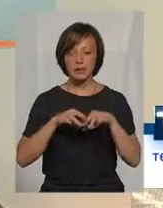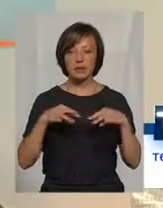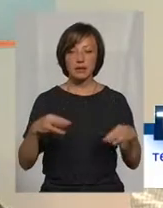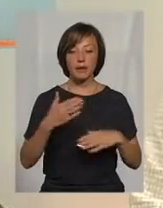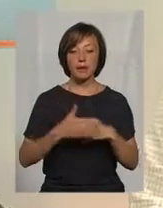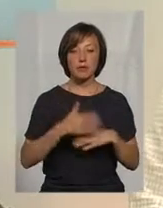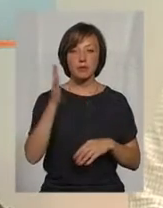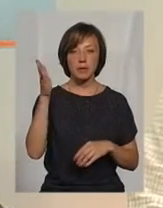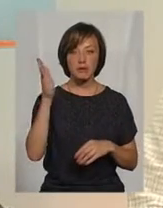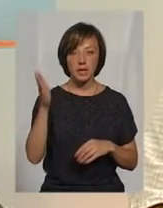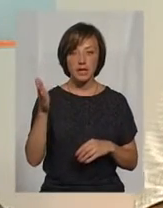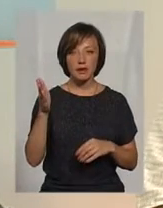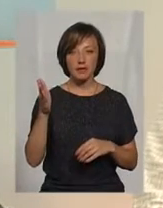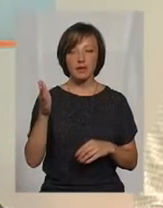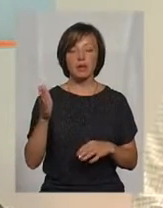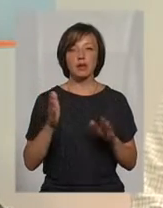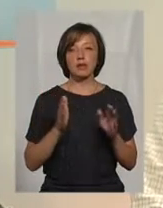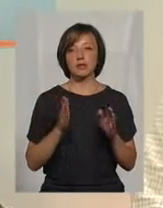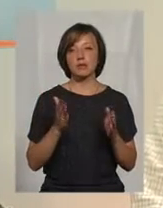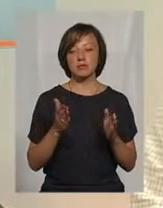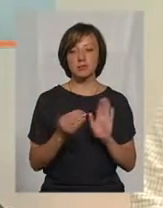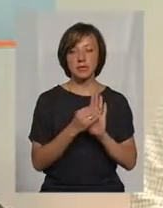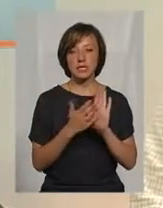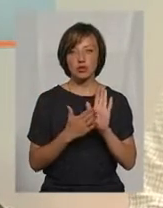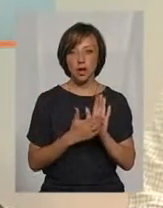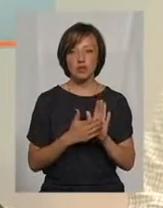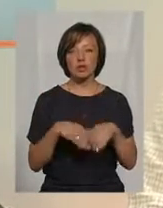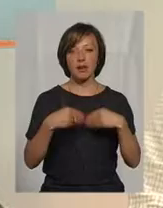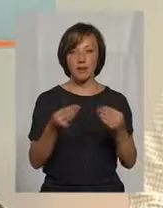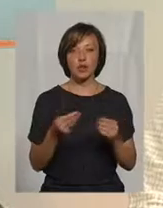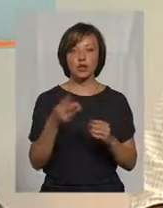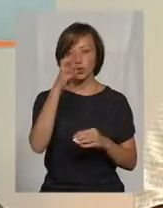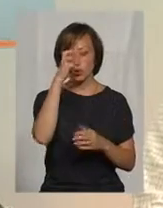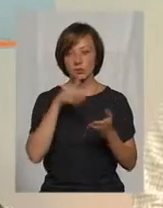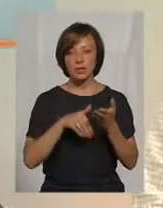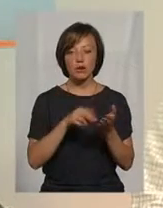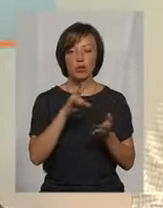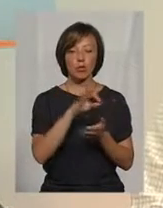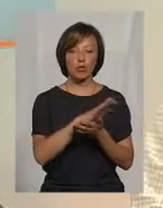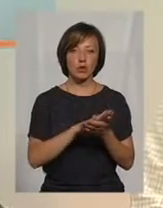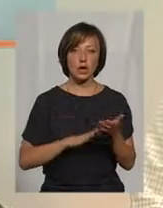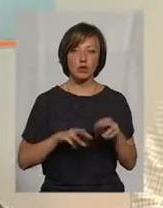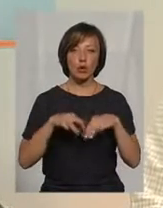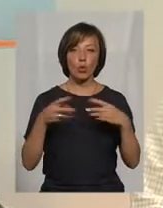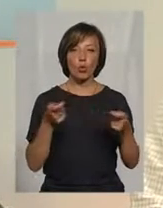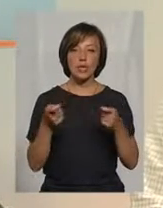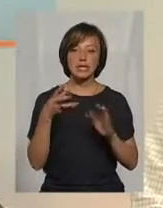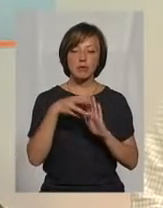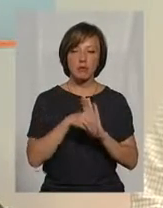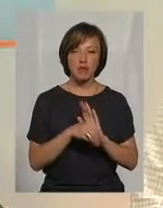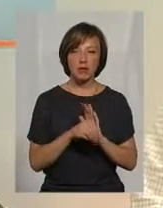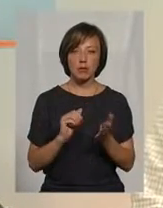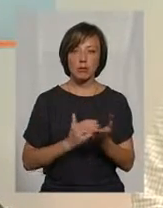перспективі ми будемо, звичайно, призначати субсидії, але і в подальшому, я думаю, уряд запровадить все-таки